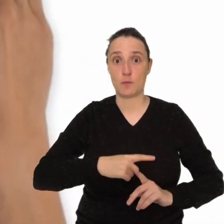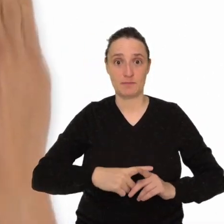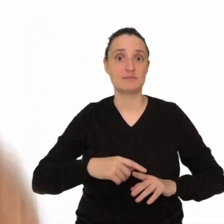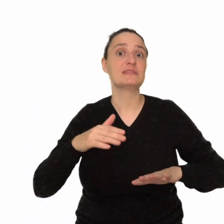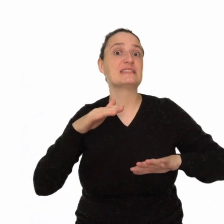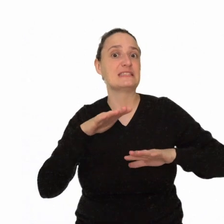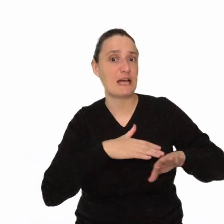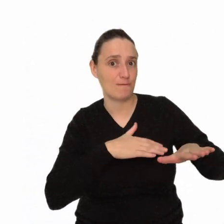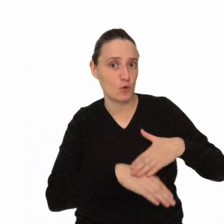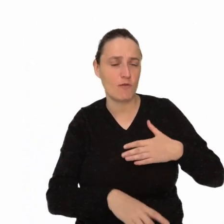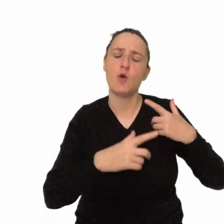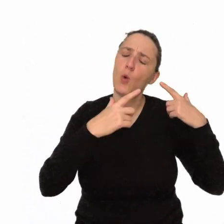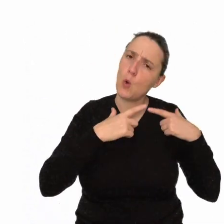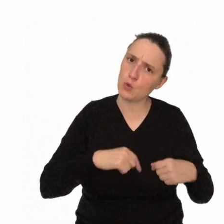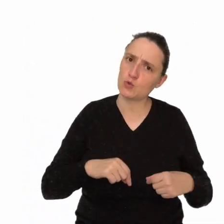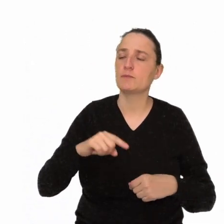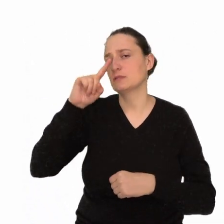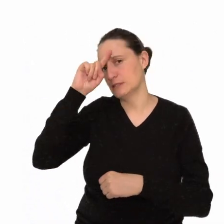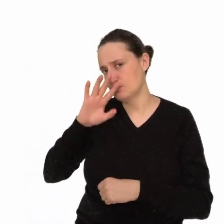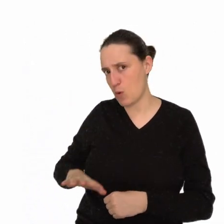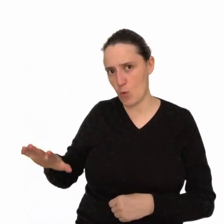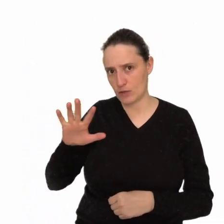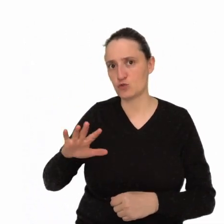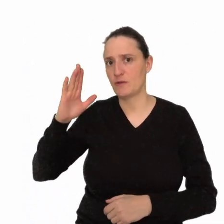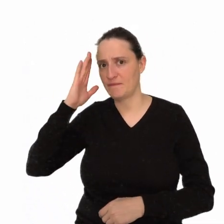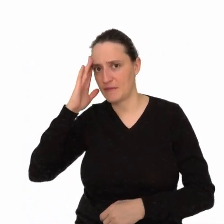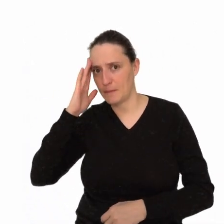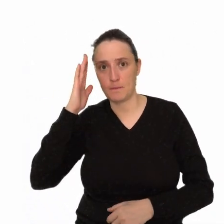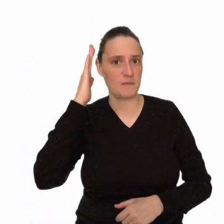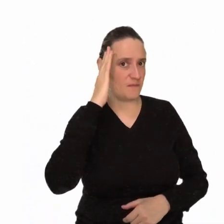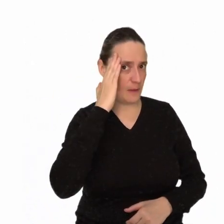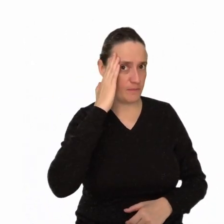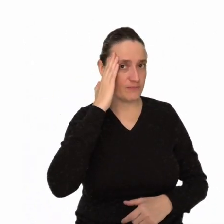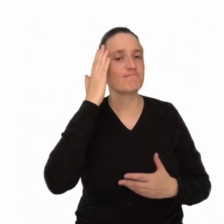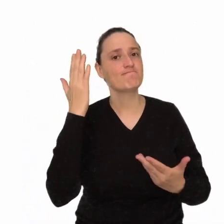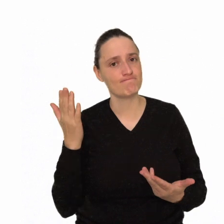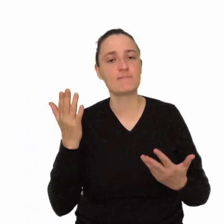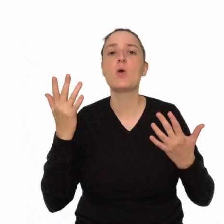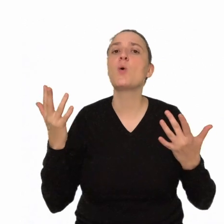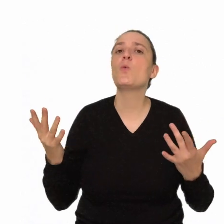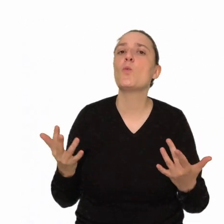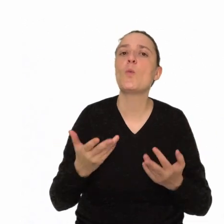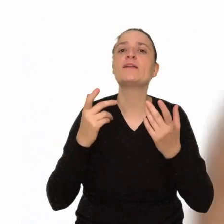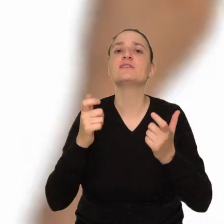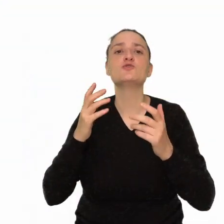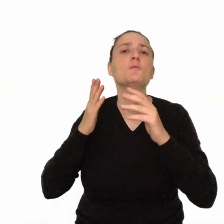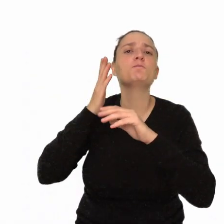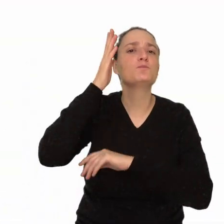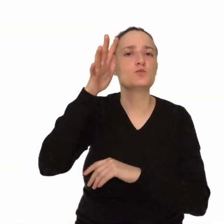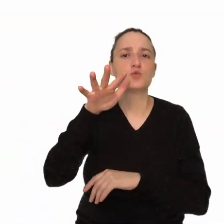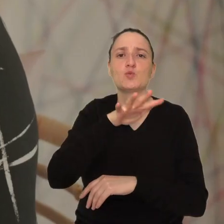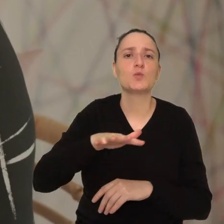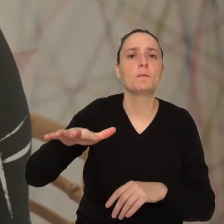tych osobistych i tych społecznych, możemy łatwiej określić swoje przyszłe środowisko